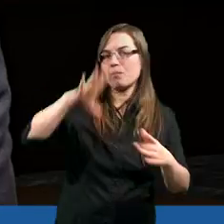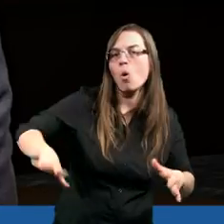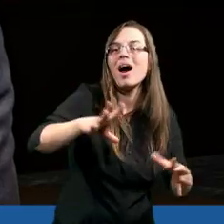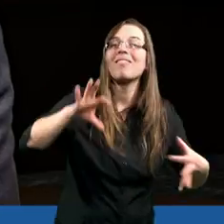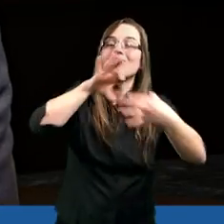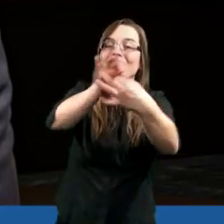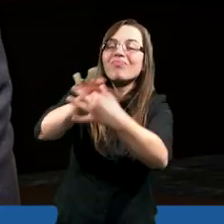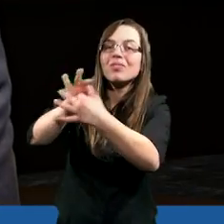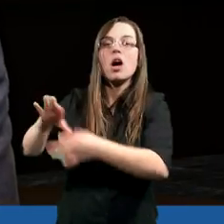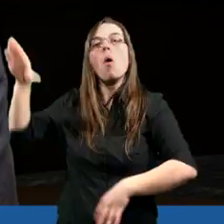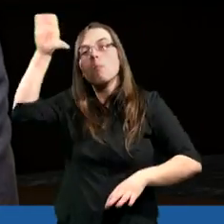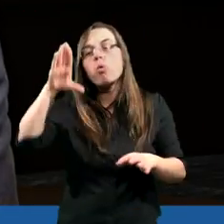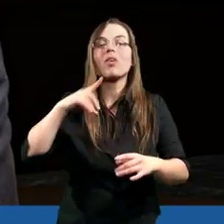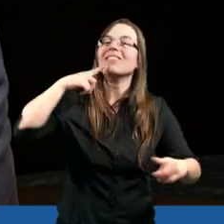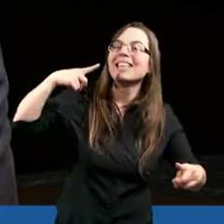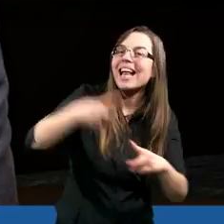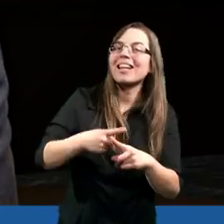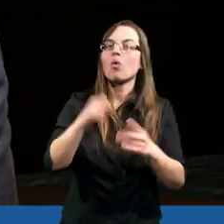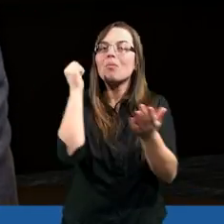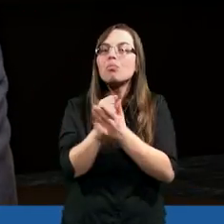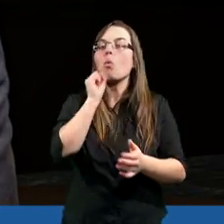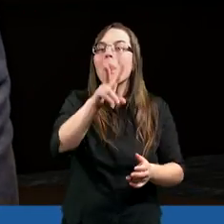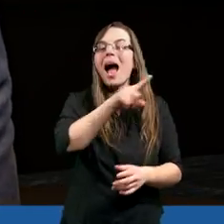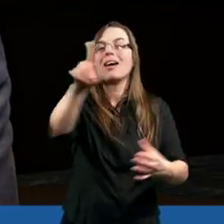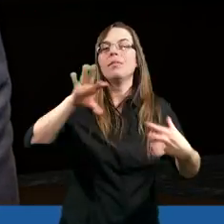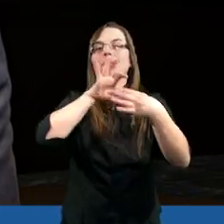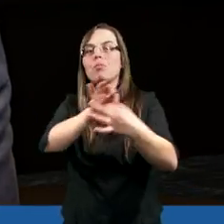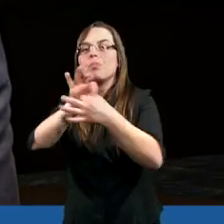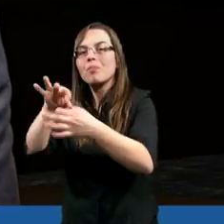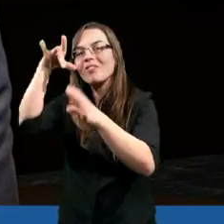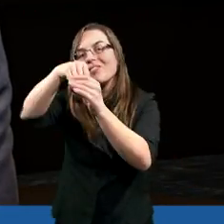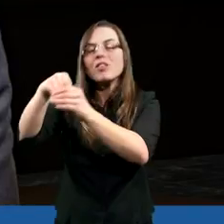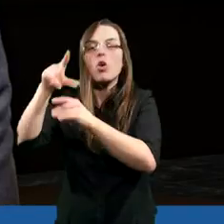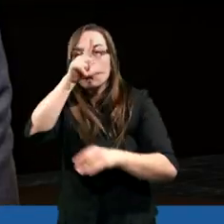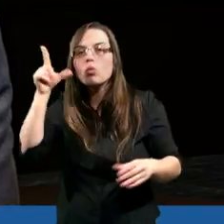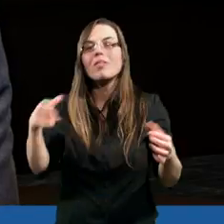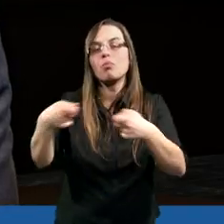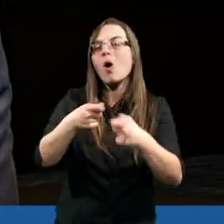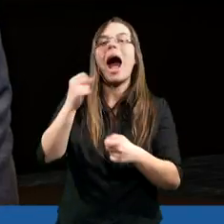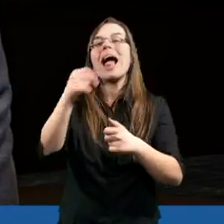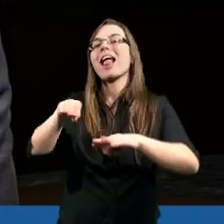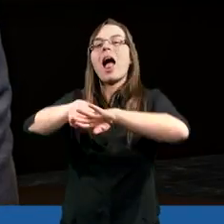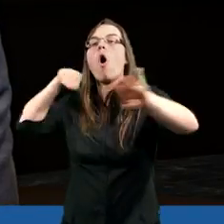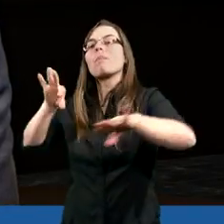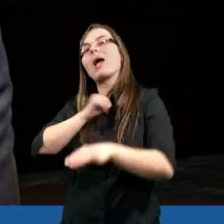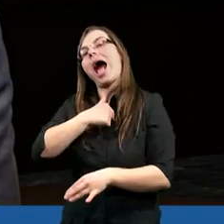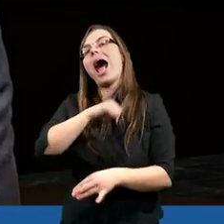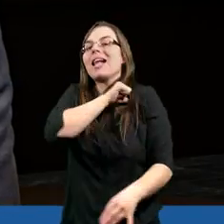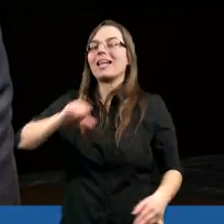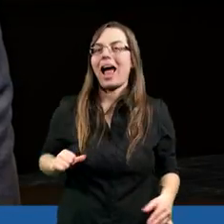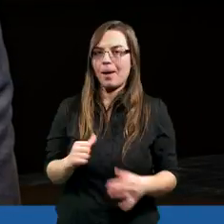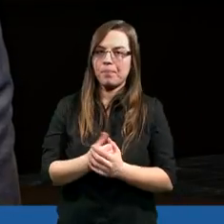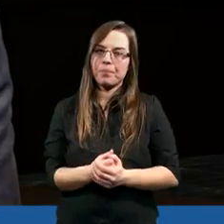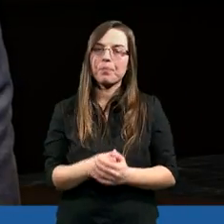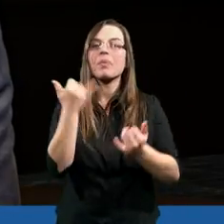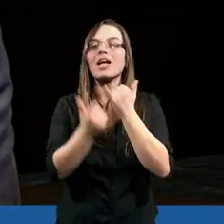społeczności. Bóg tak ustanowił, że ta społeczność ma być. Mamy mnóstwo różnych przykładów i zachęceń do tego. I